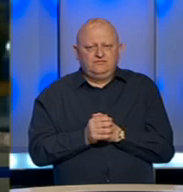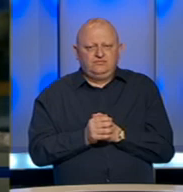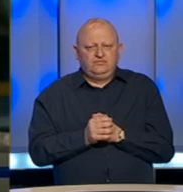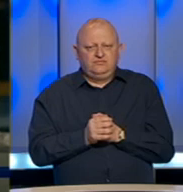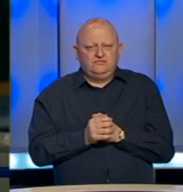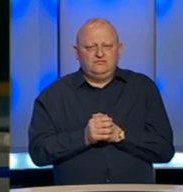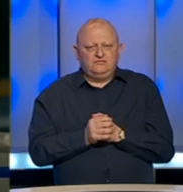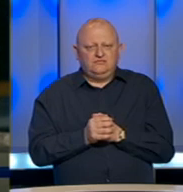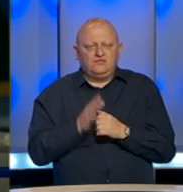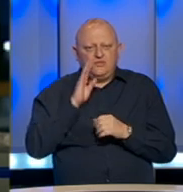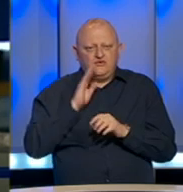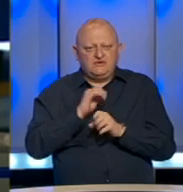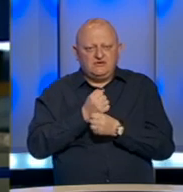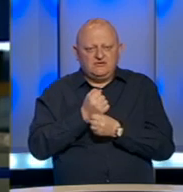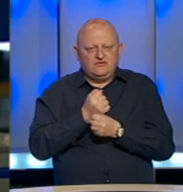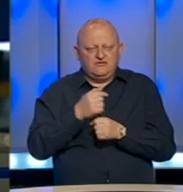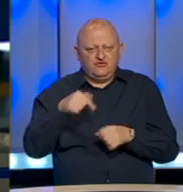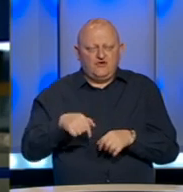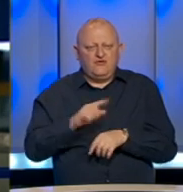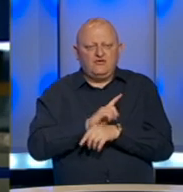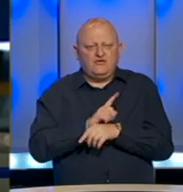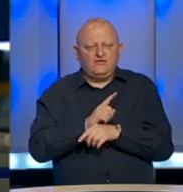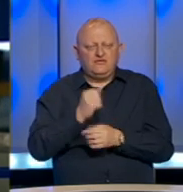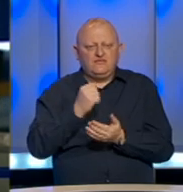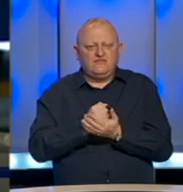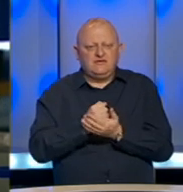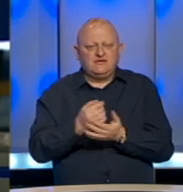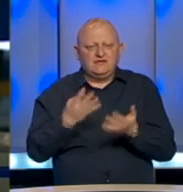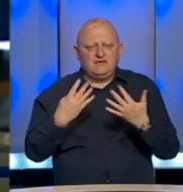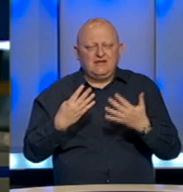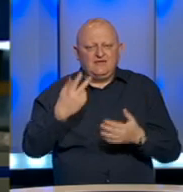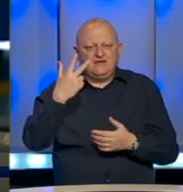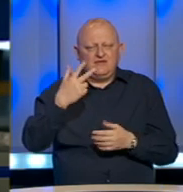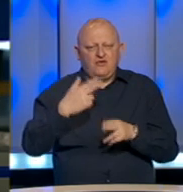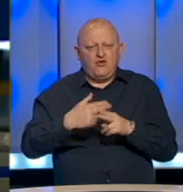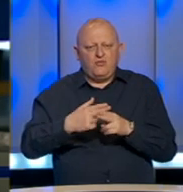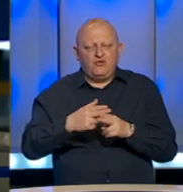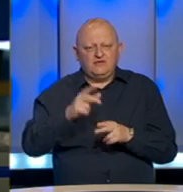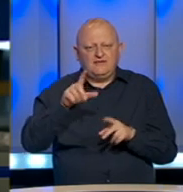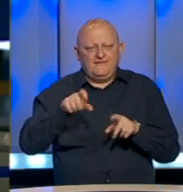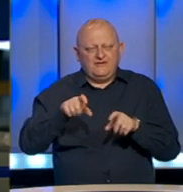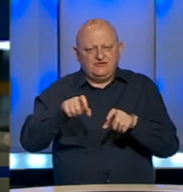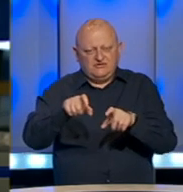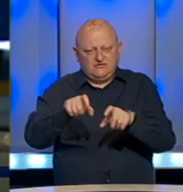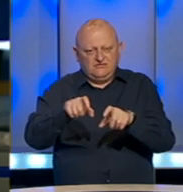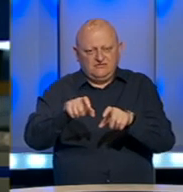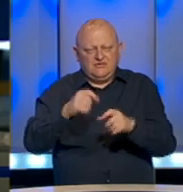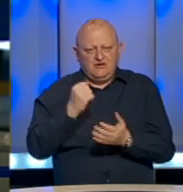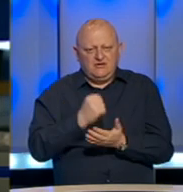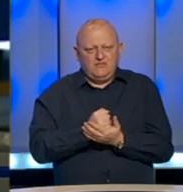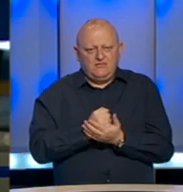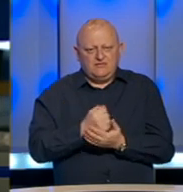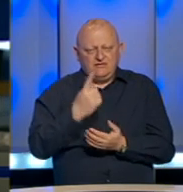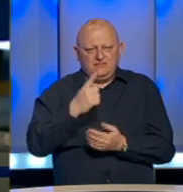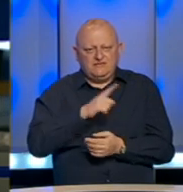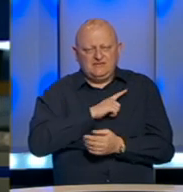U Bosni i Hercegovini do ovog trenutka potvrđena su 93 oboljela od koronavirusa. Potvrđen je i